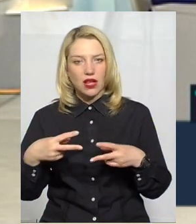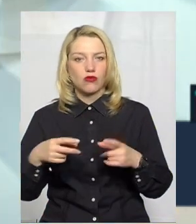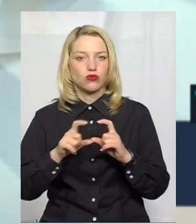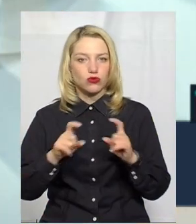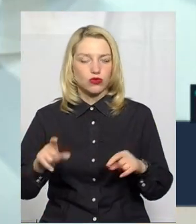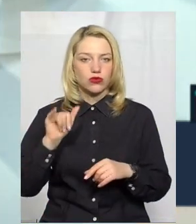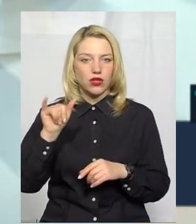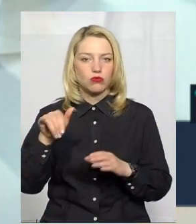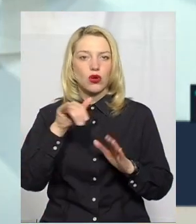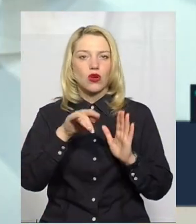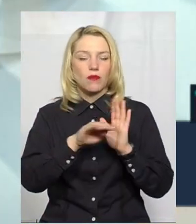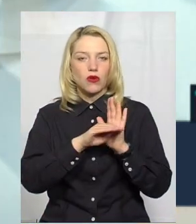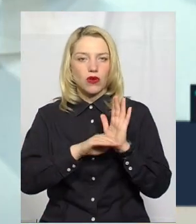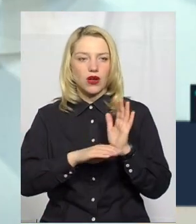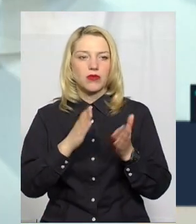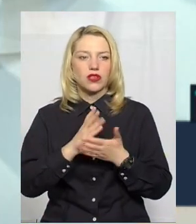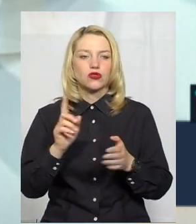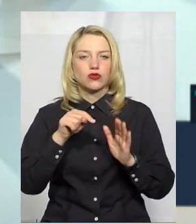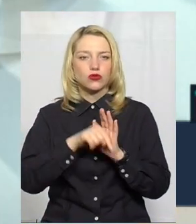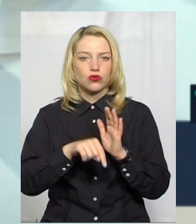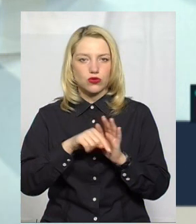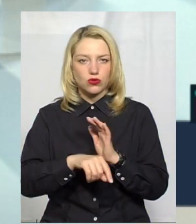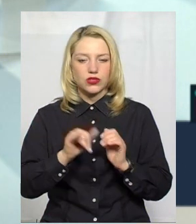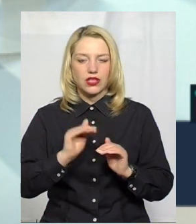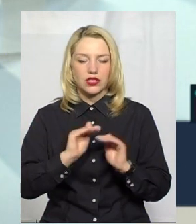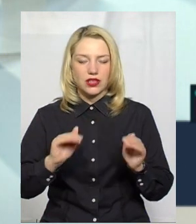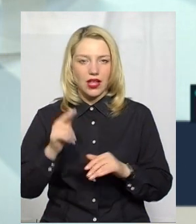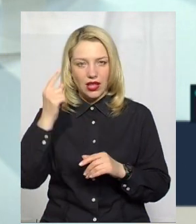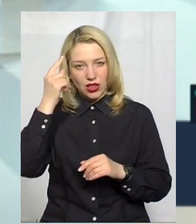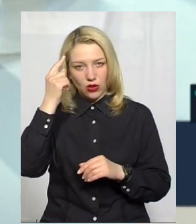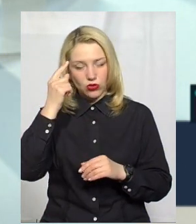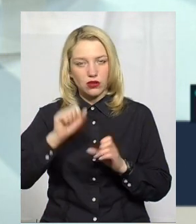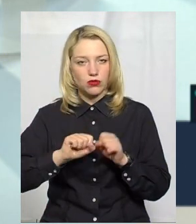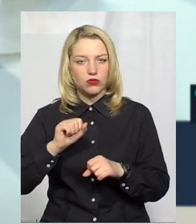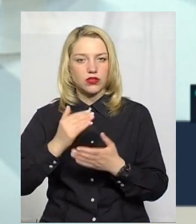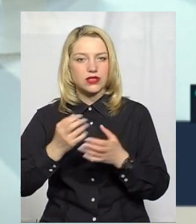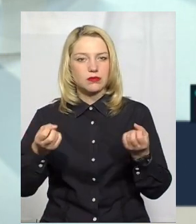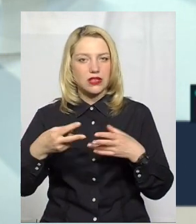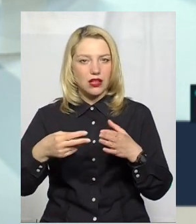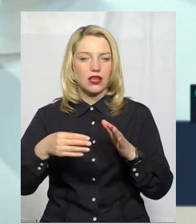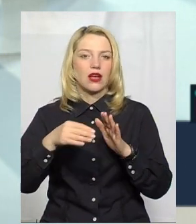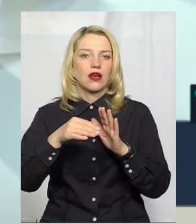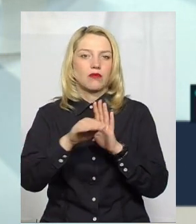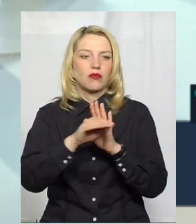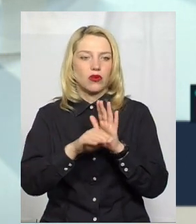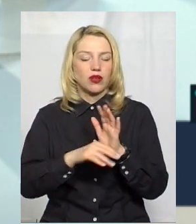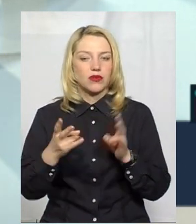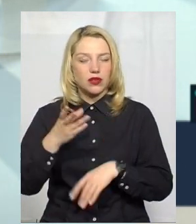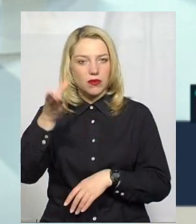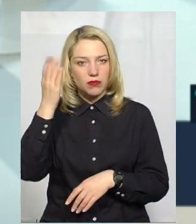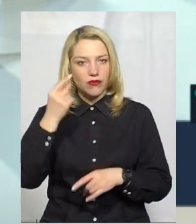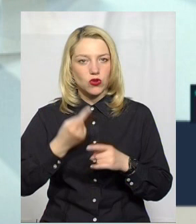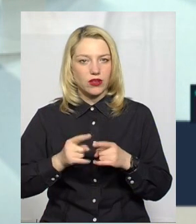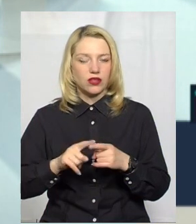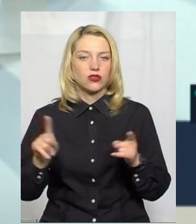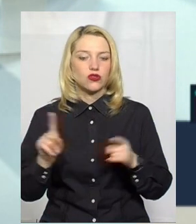програми. Якщо це стосується дітей з інтелектуальними порушеннями, вони мають спеціальну програму. Але потрібно враховувати те, що в одному